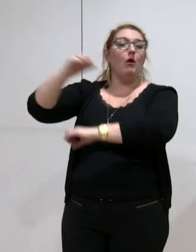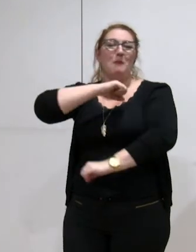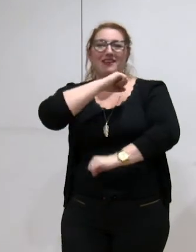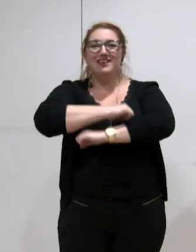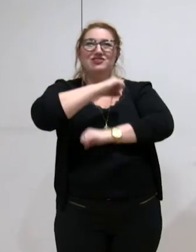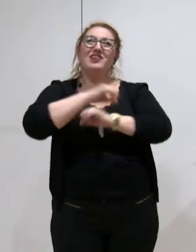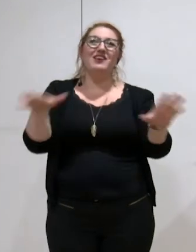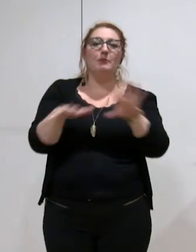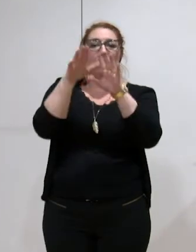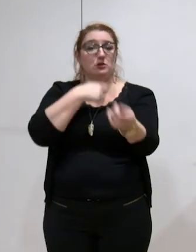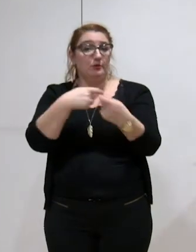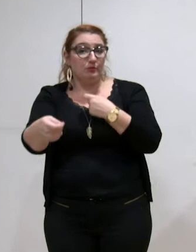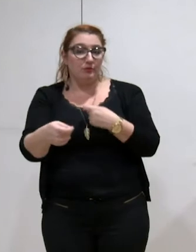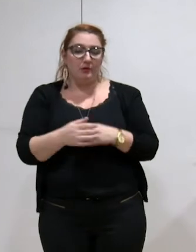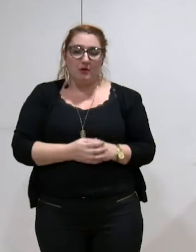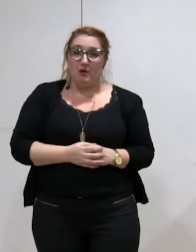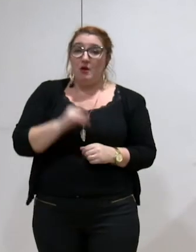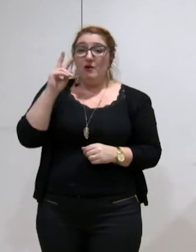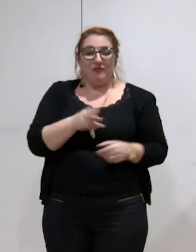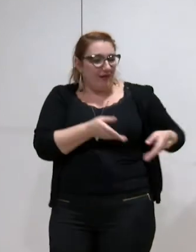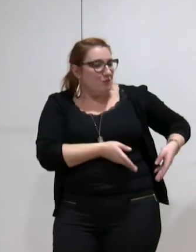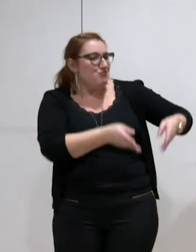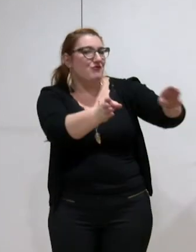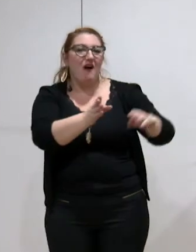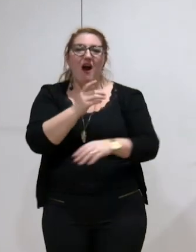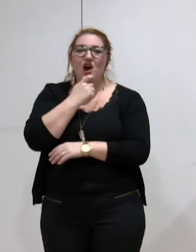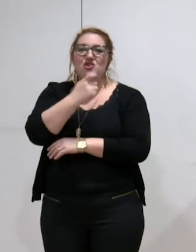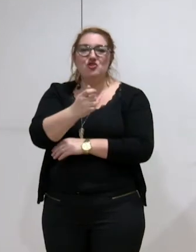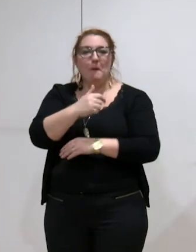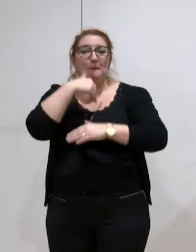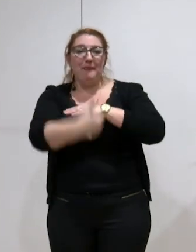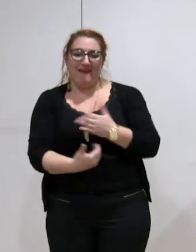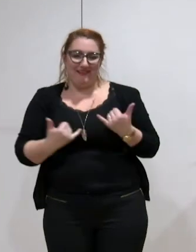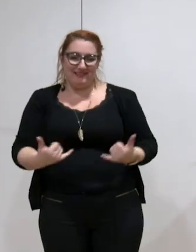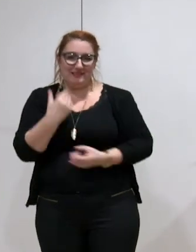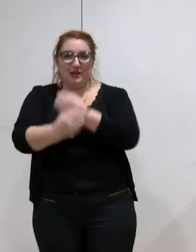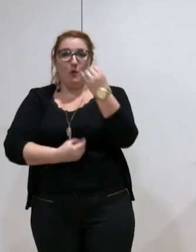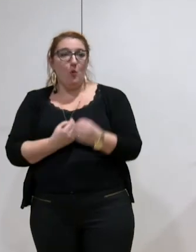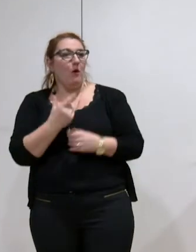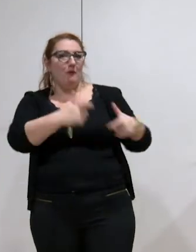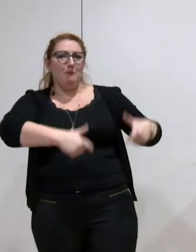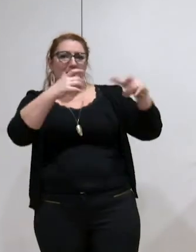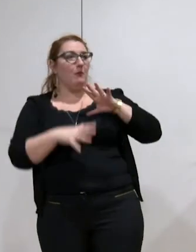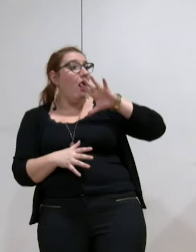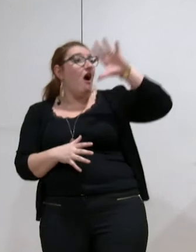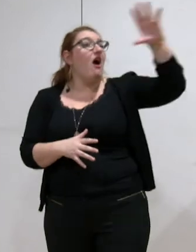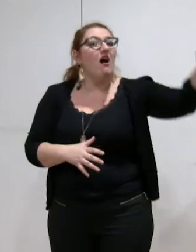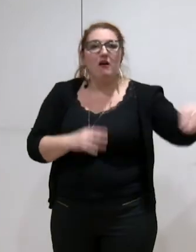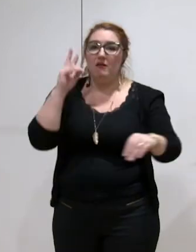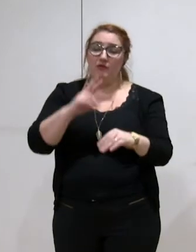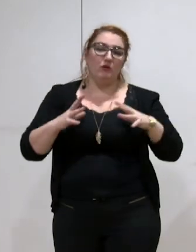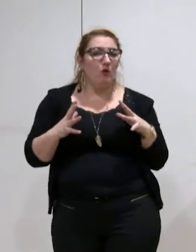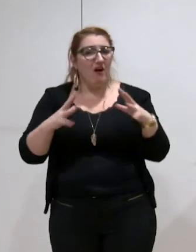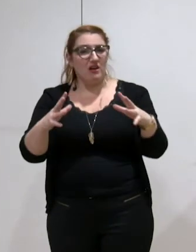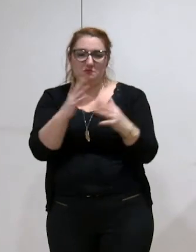soyons de ce côté du boulevard Jantin ou bien de l'autre côté, côté Malakoff, nos engagements restent identiques, mettre en oeuvre les